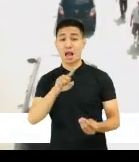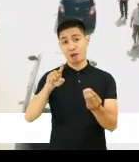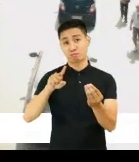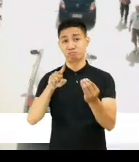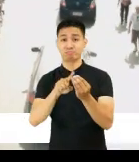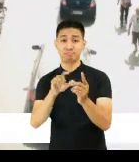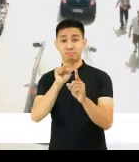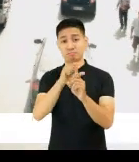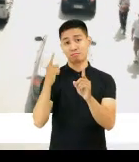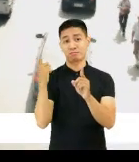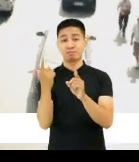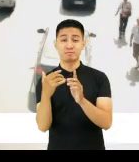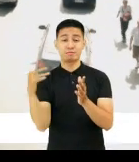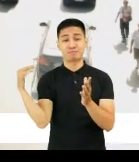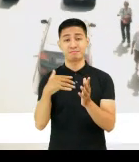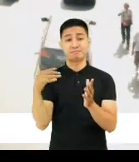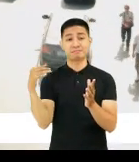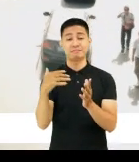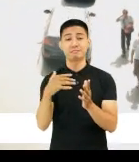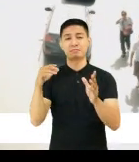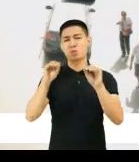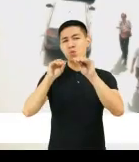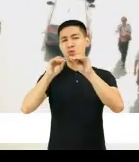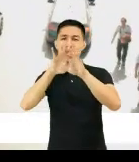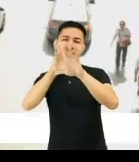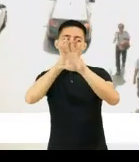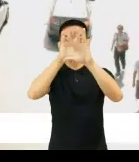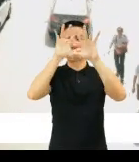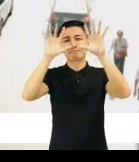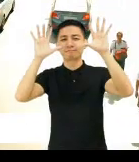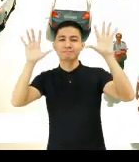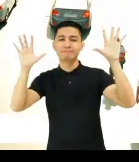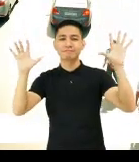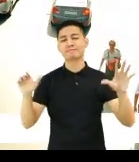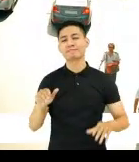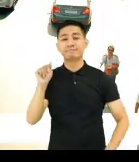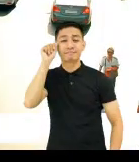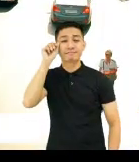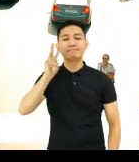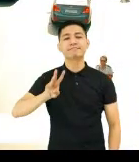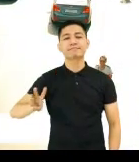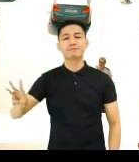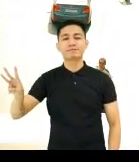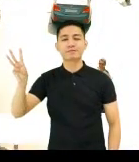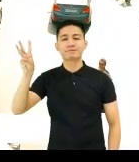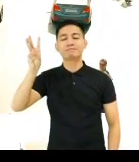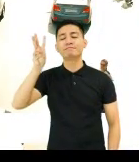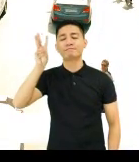sa paksanang araling panlipunan. Pagliliwanan! Pagliliwanan! Ating